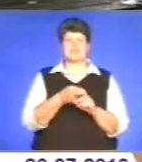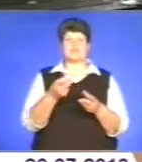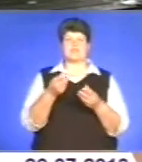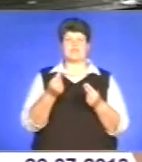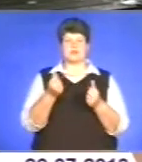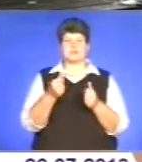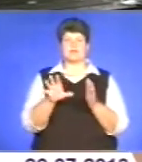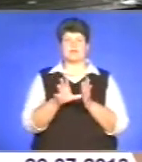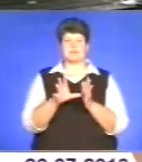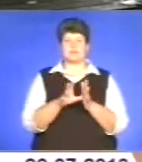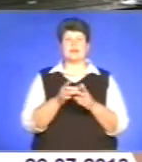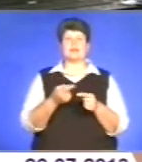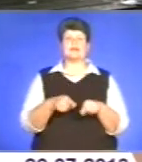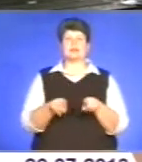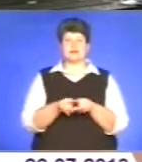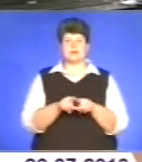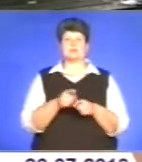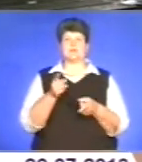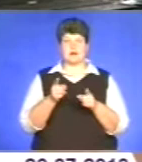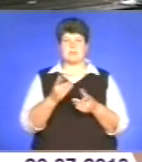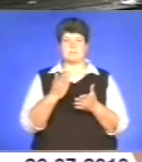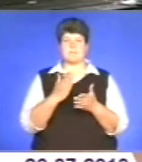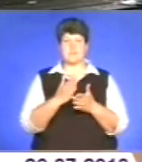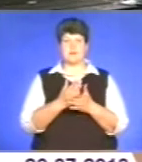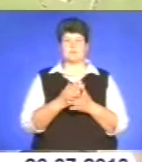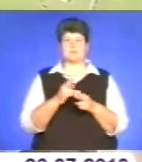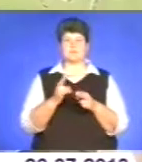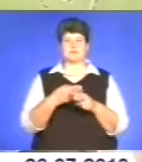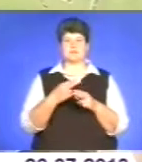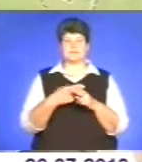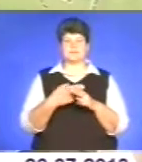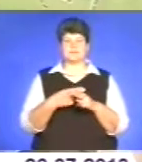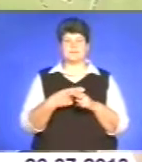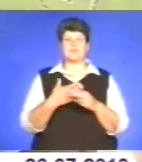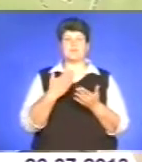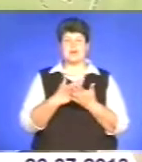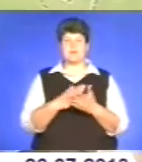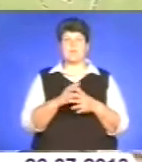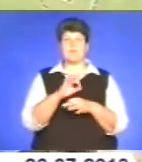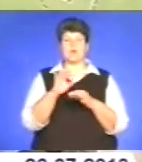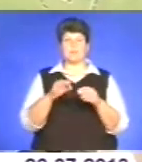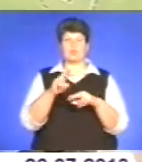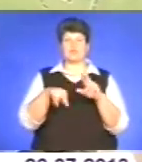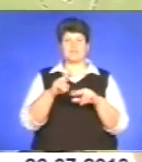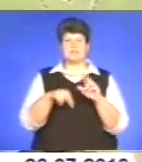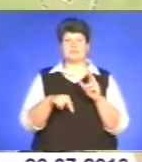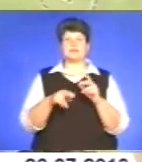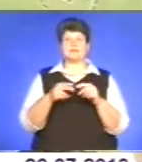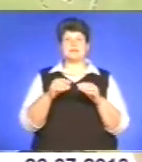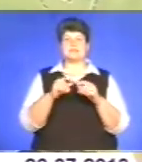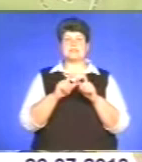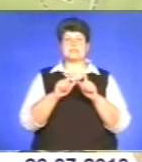електроенергії, теж реально, маючи станцію з незалізнення. У нас є проєкт по будівництву станції з незалізнення.